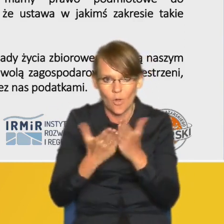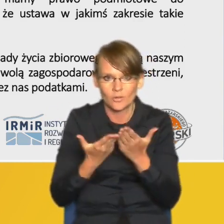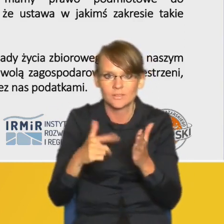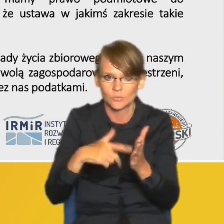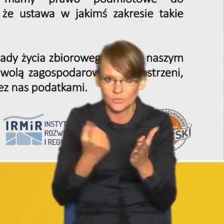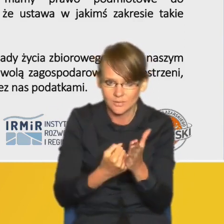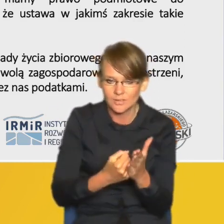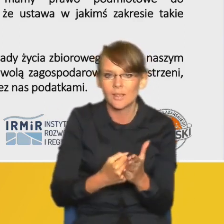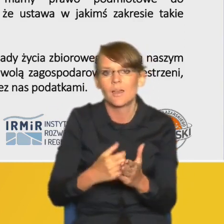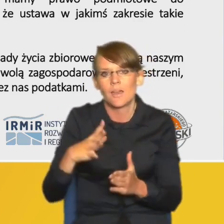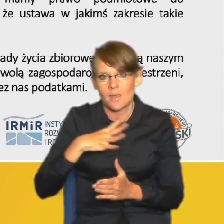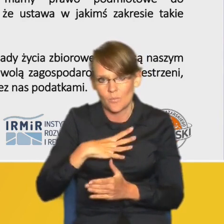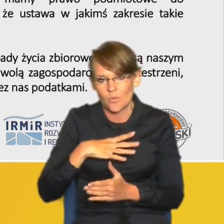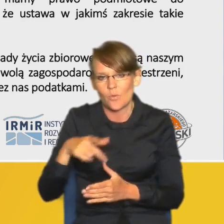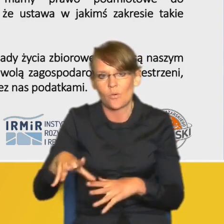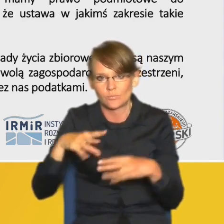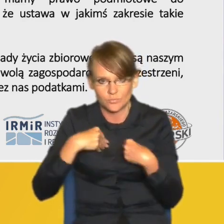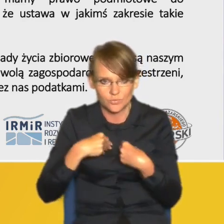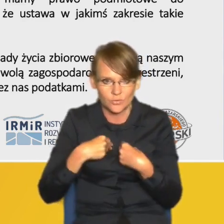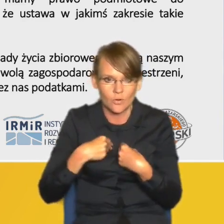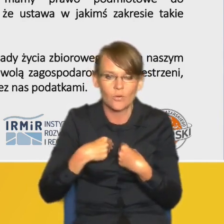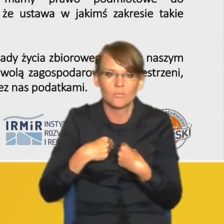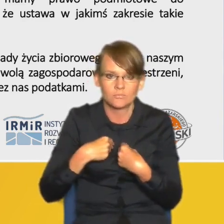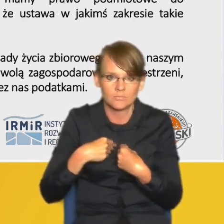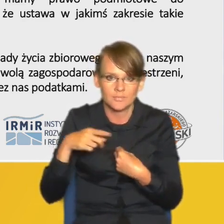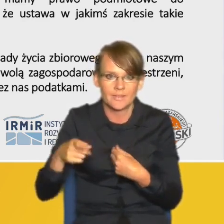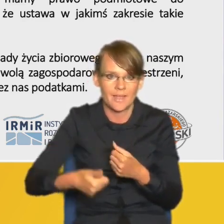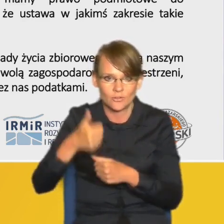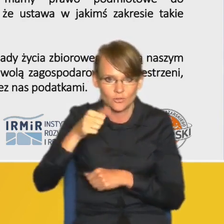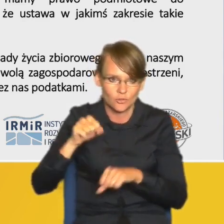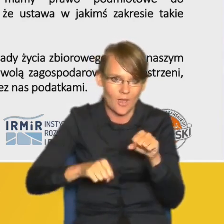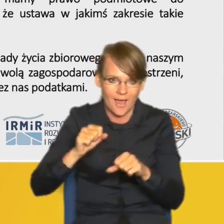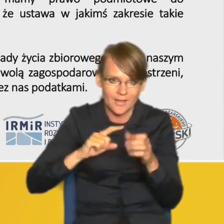Naczelnego Sądu Administracyjnego iż właściwie system